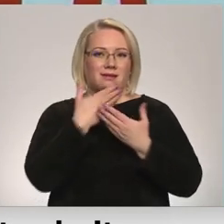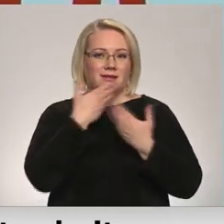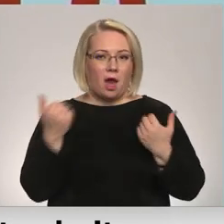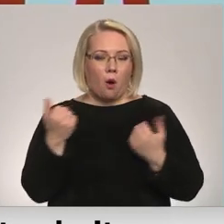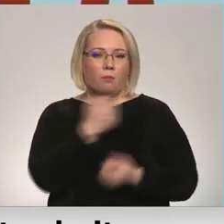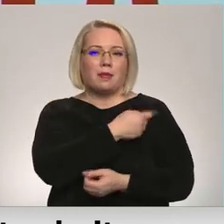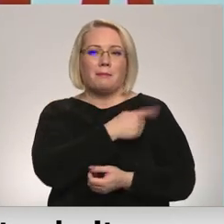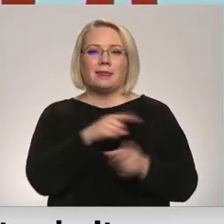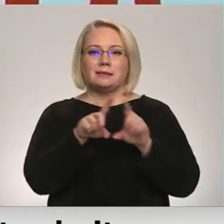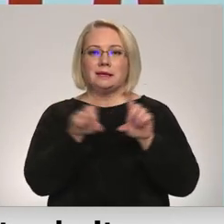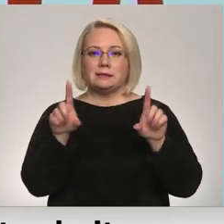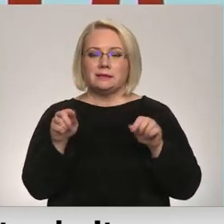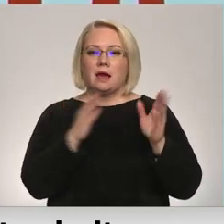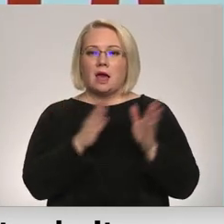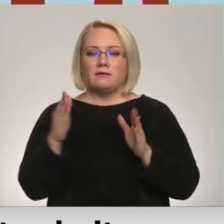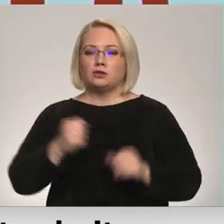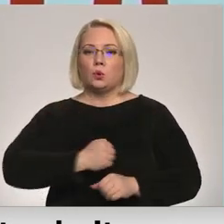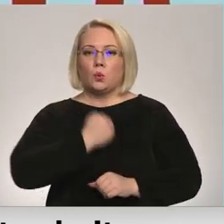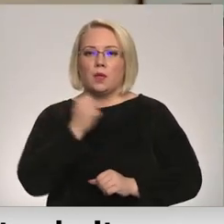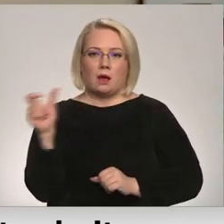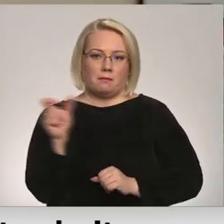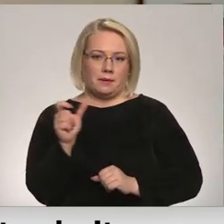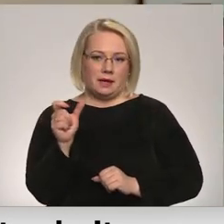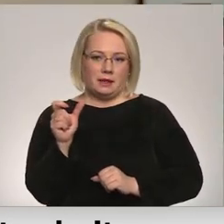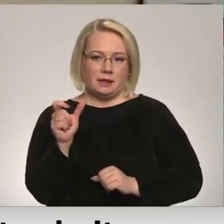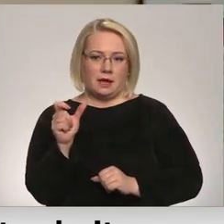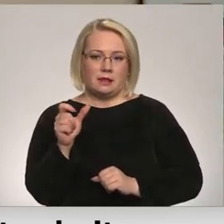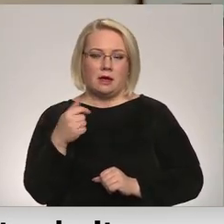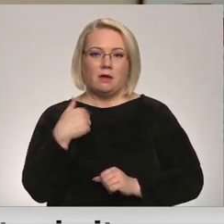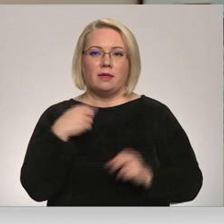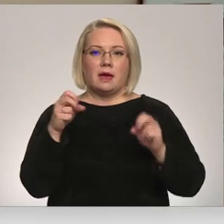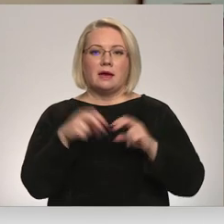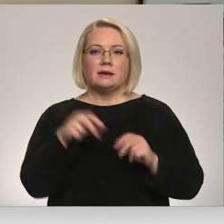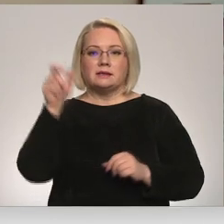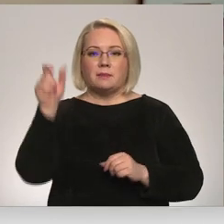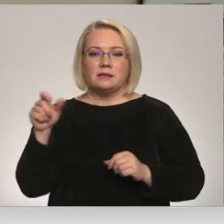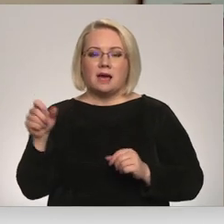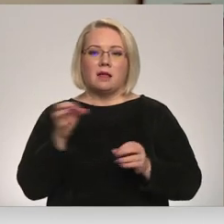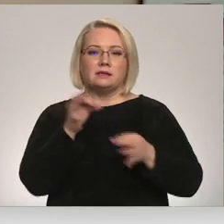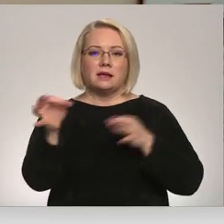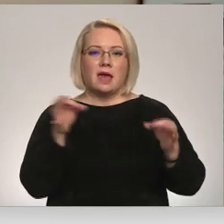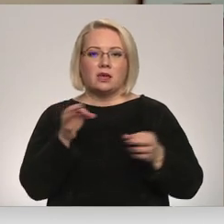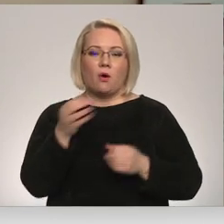medicīnas iestādēs gatavojas grūtākam brīdim. Rezervs speciāliski noteikti nav reģionās.